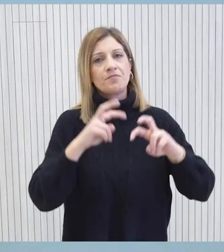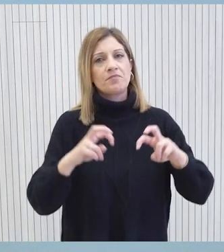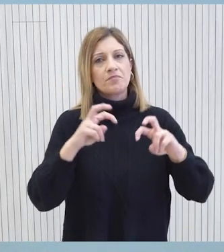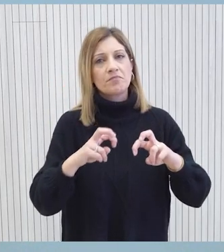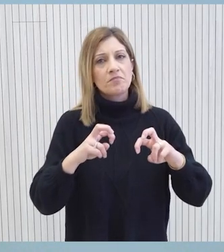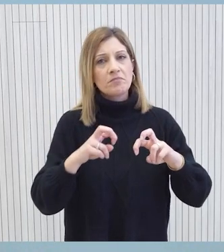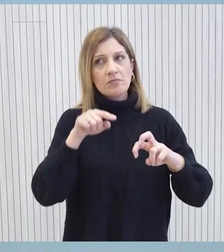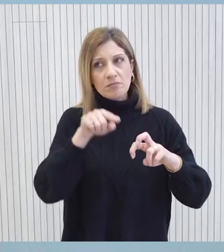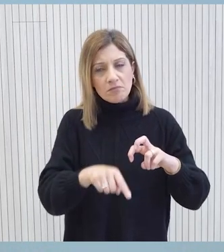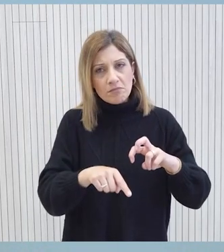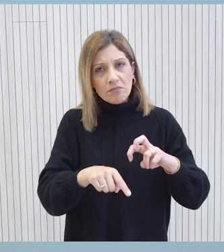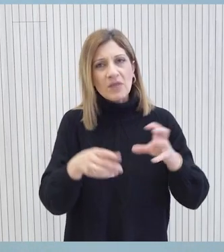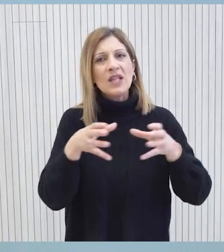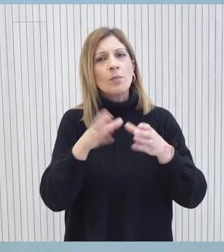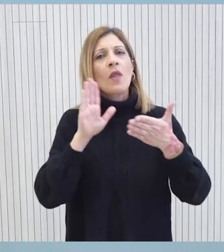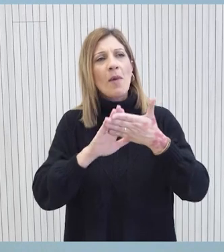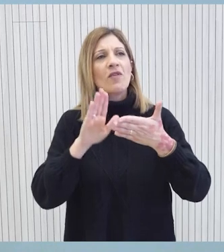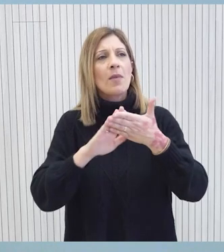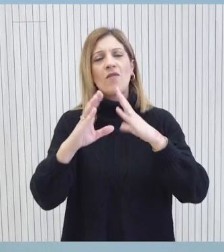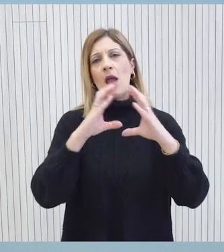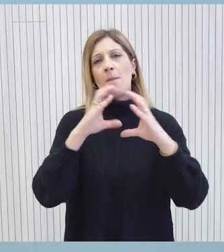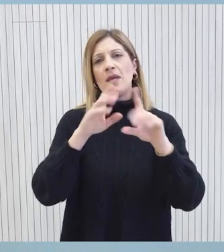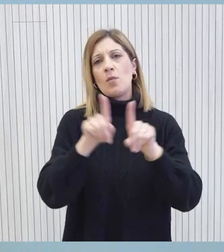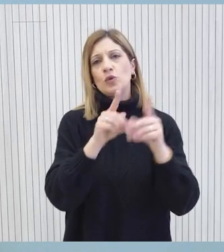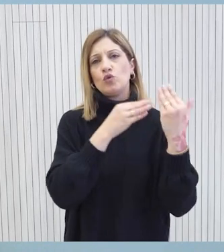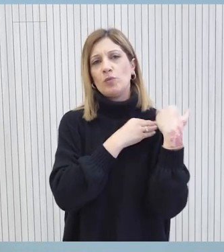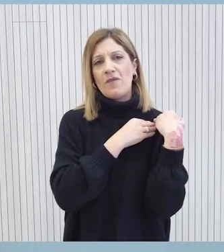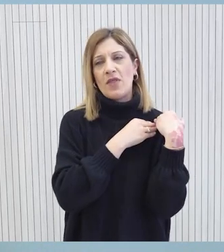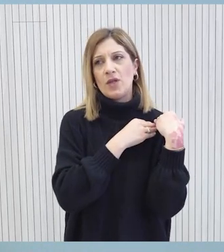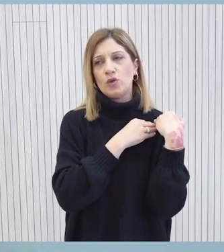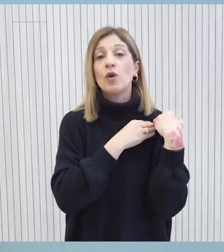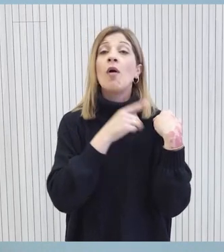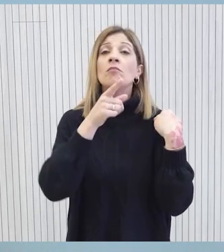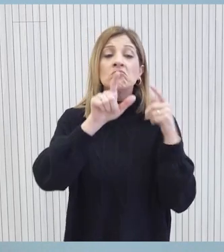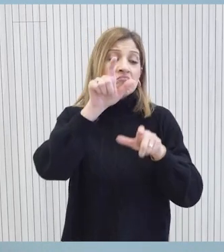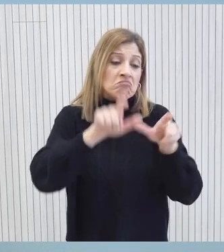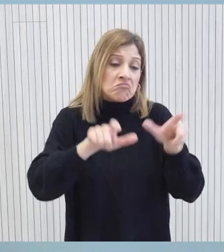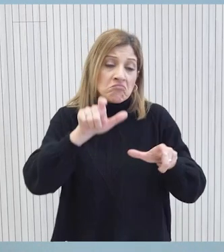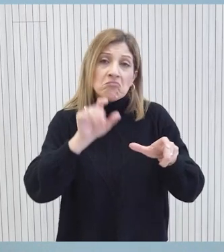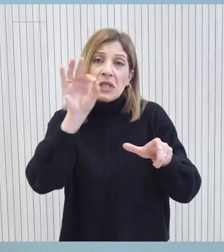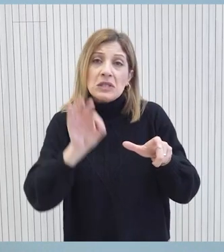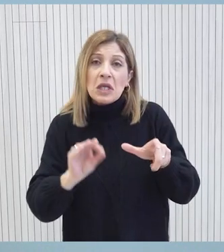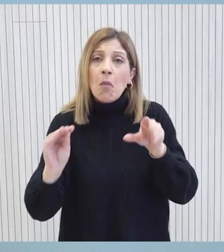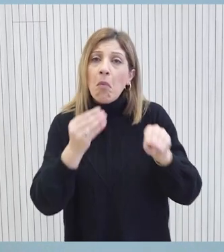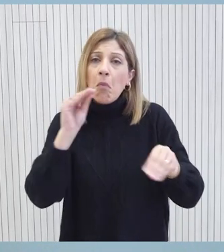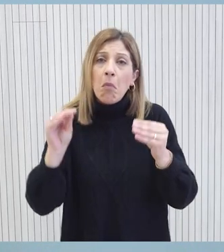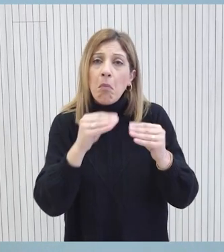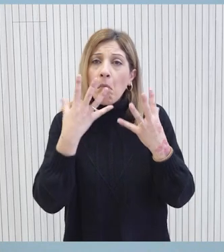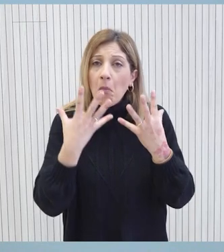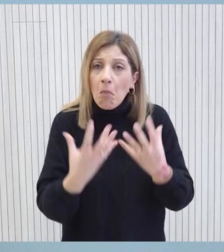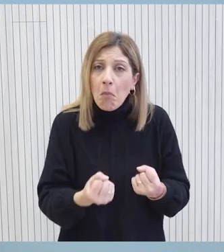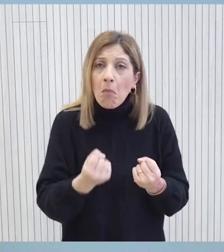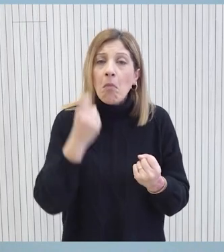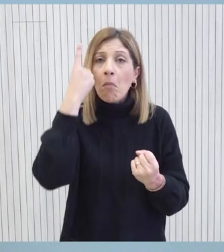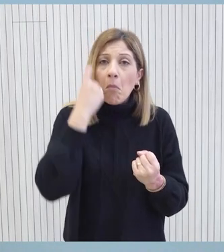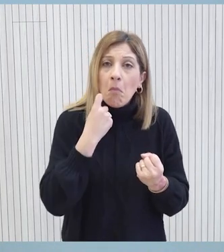βρίσκεται σε διαρκή επικοινωνία με τις αρμόδιες αρχές στην Κύπρο. Τα όποια στοιχεία ενδεχομένως έρχονται